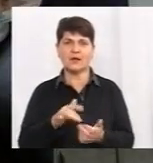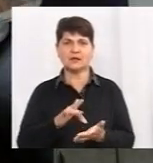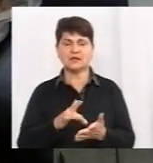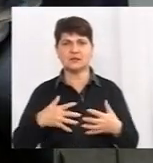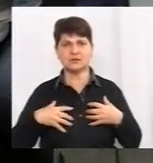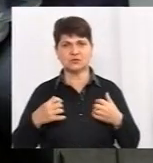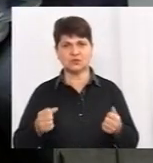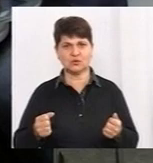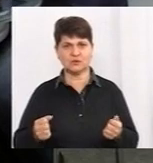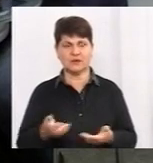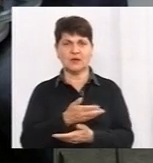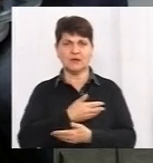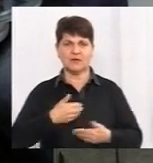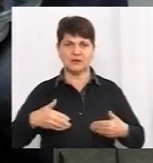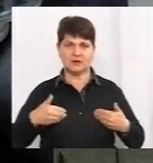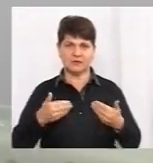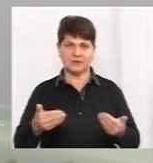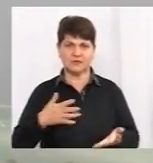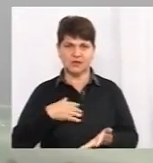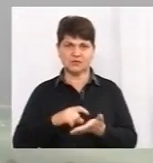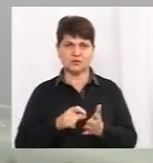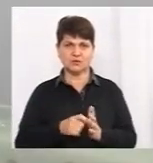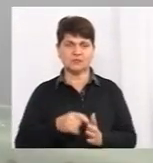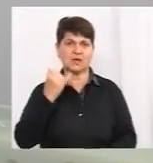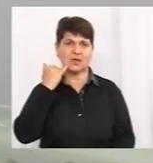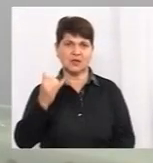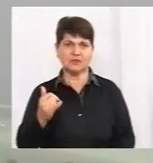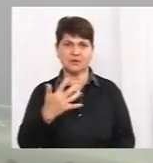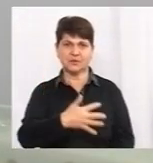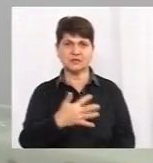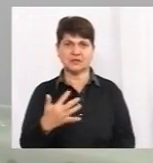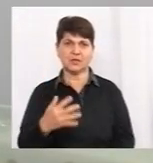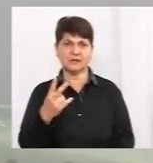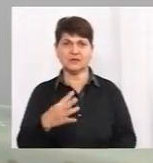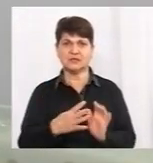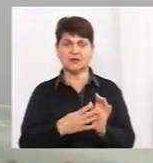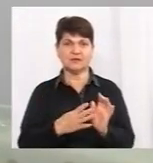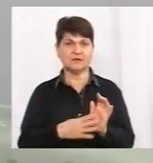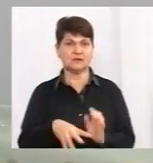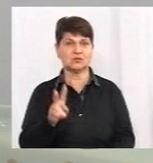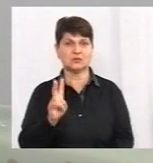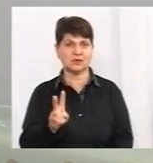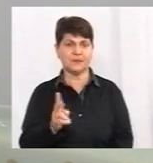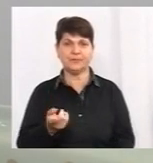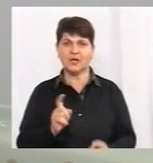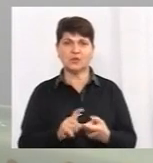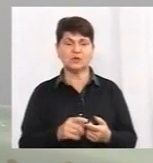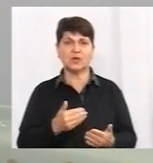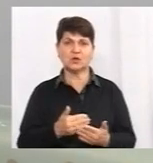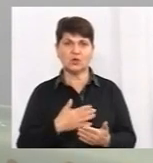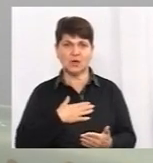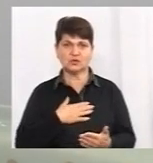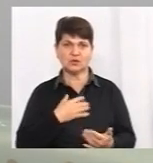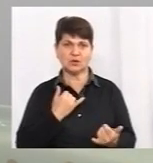Станіслави, у нашій студії. Я нагадую, контактне ТОФОН Студії 5529-92. Тож, долучайтеся до нашої